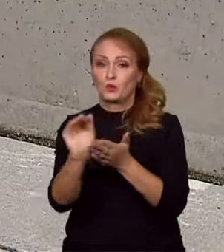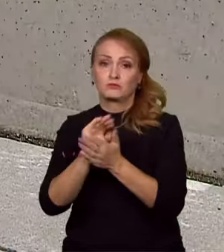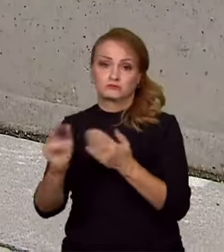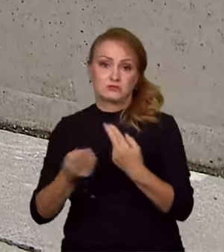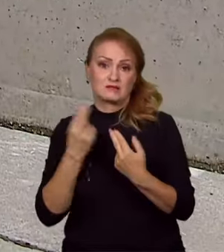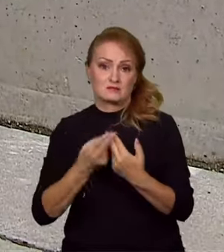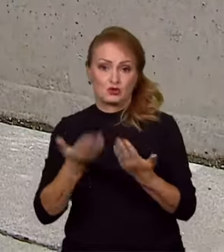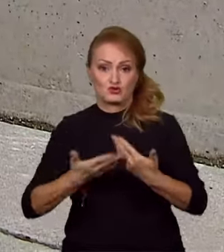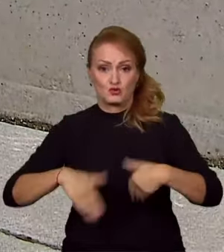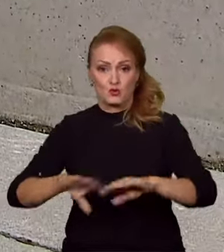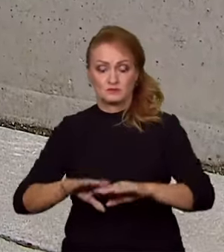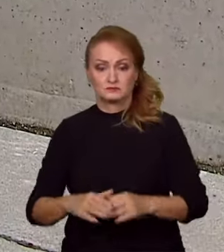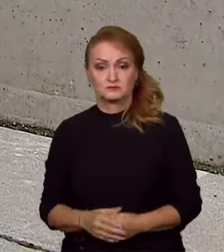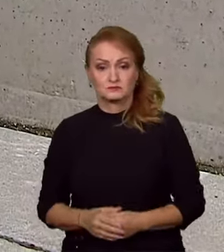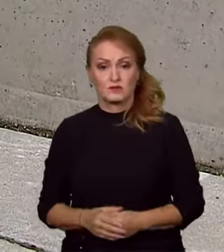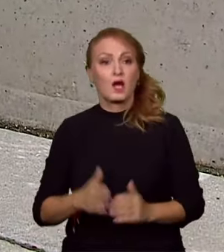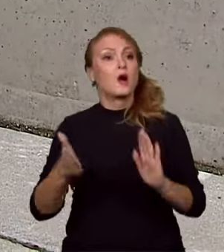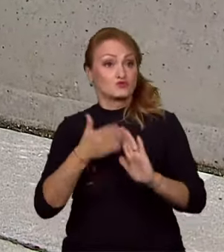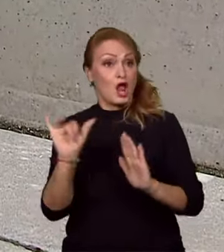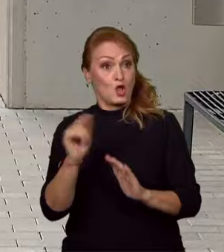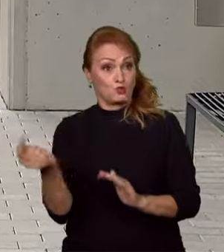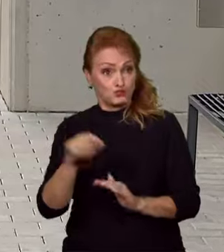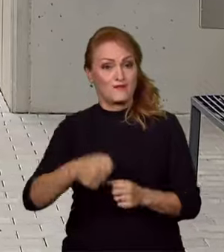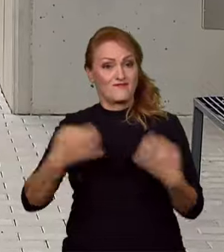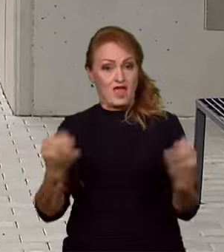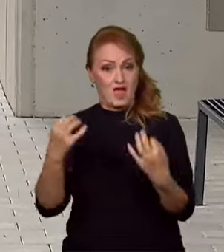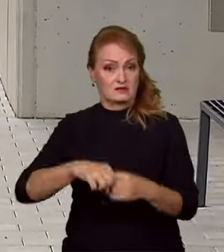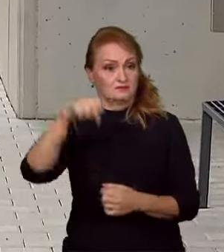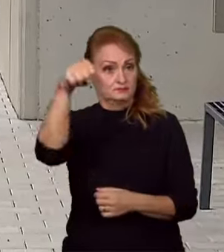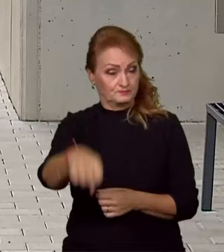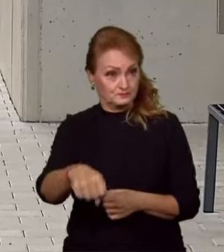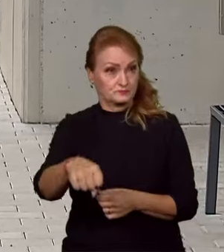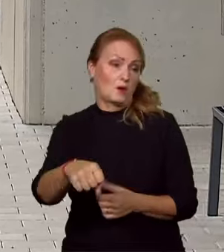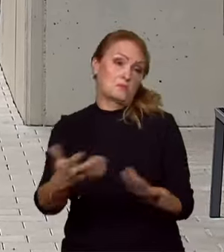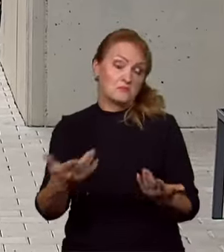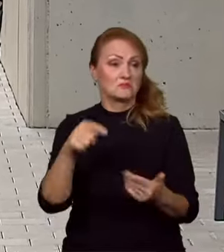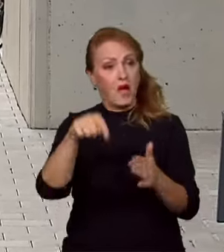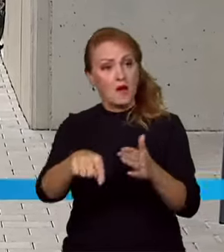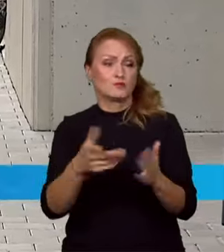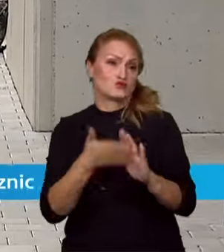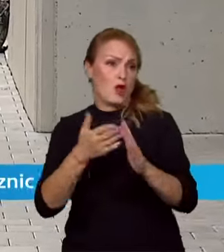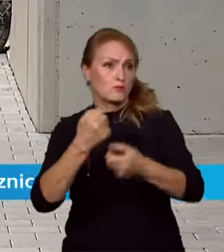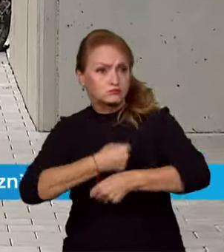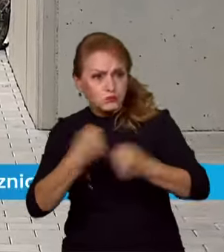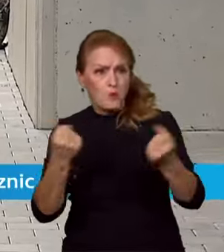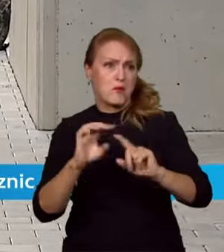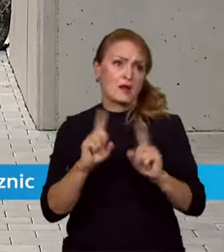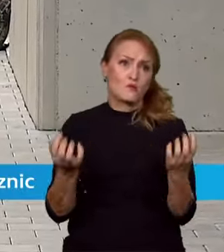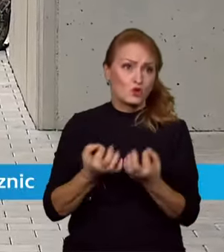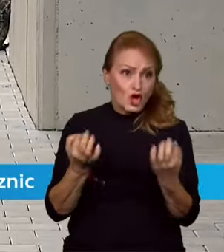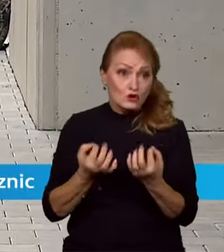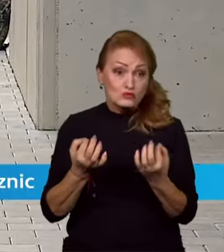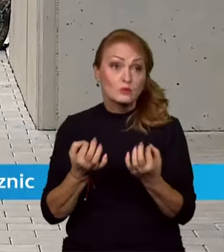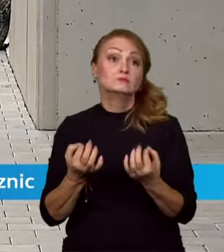přijde, odloží nám takhle zavazadlo. Představme si, že v tom je nějaké určité množství trhaviny, nějakého